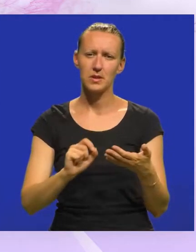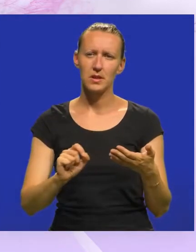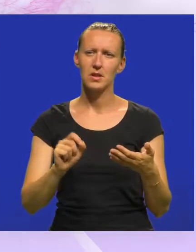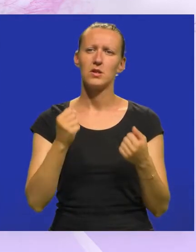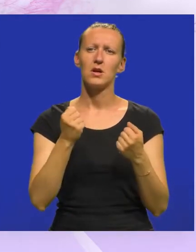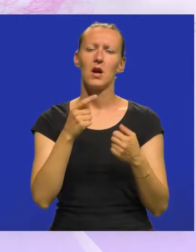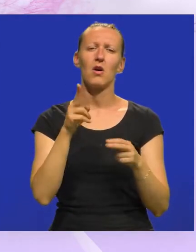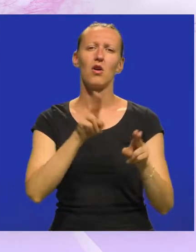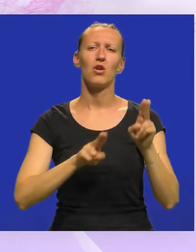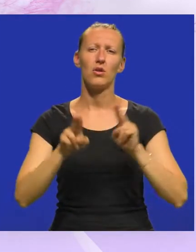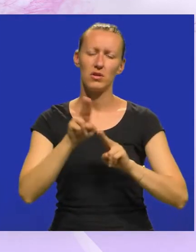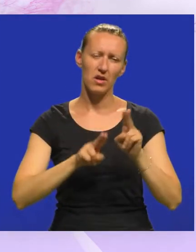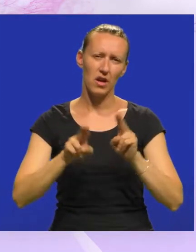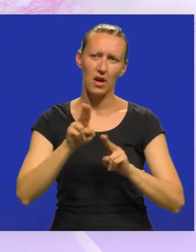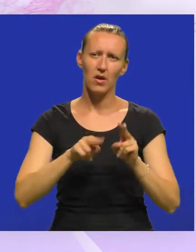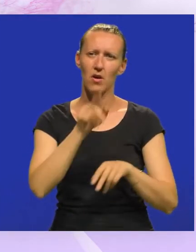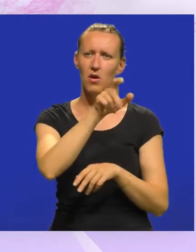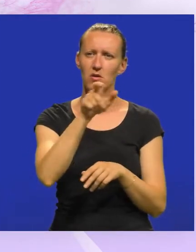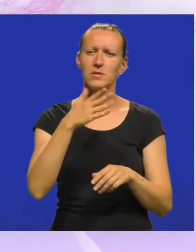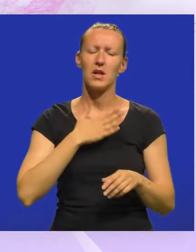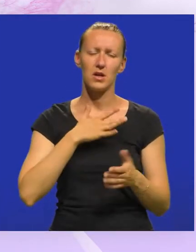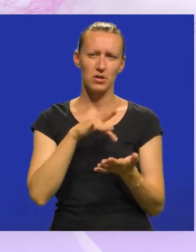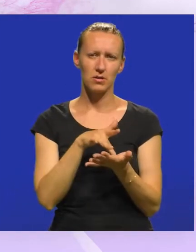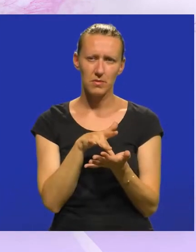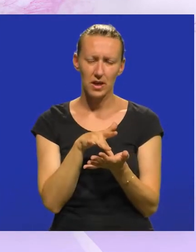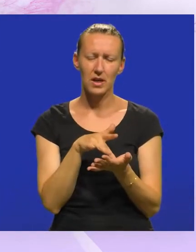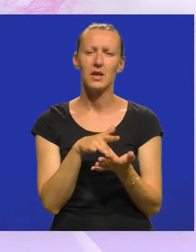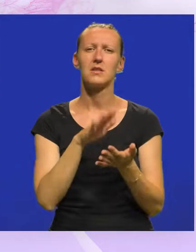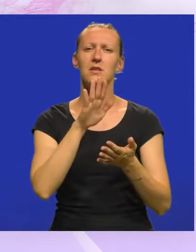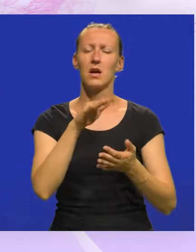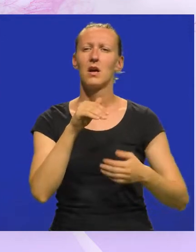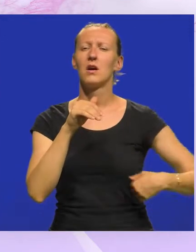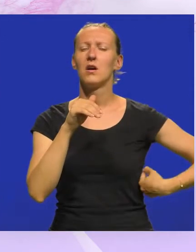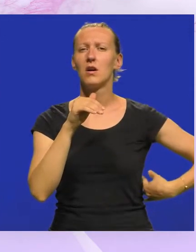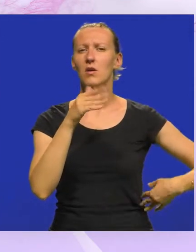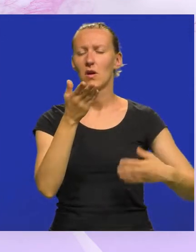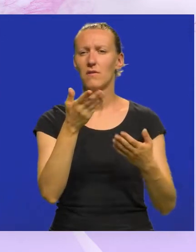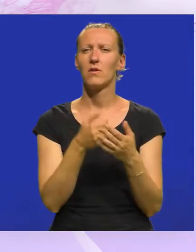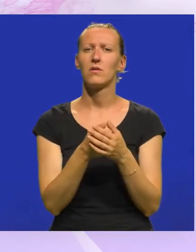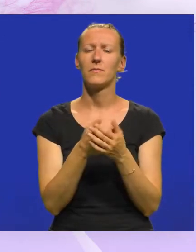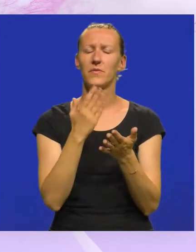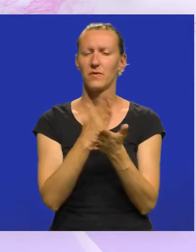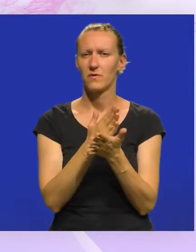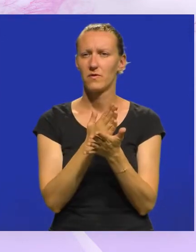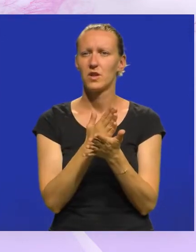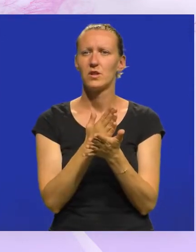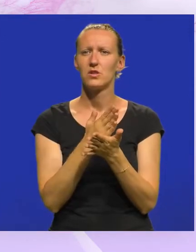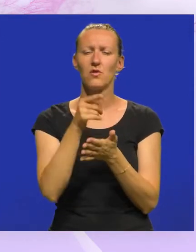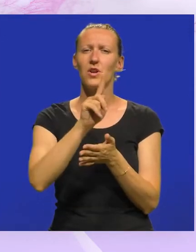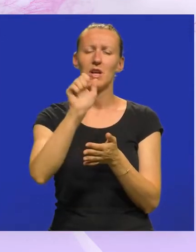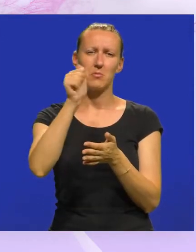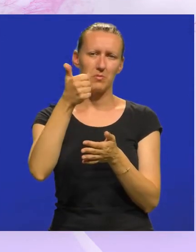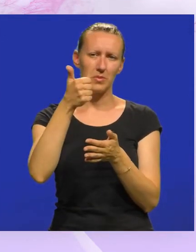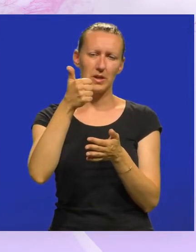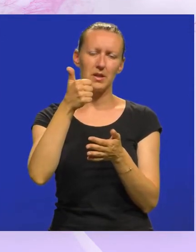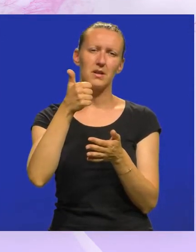Jako njeguje autore s našeg podneblja, pa tako, evo, već, ovo nije